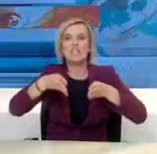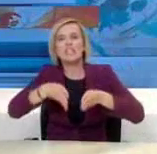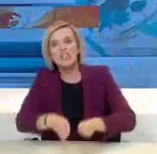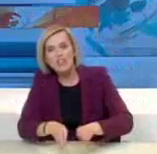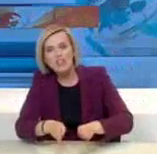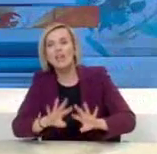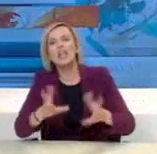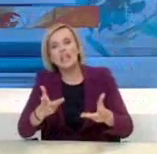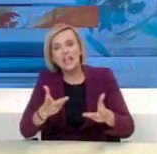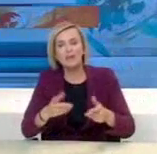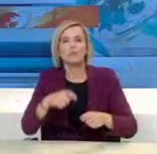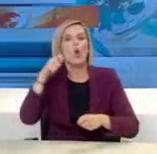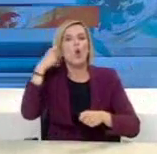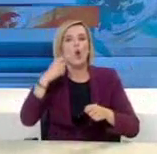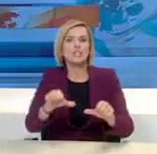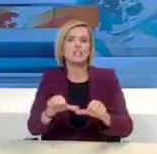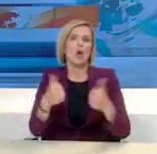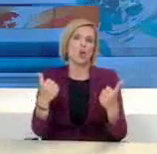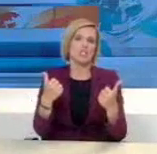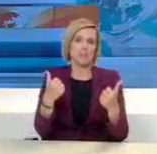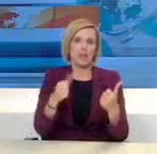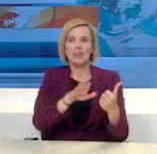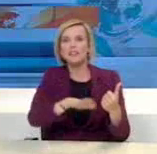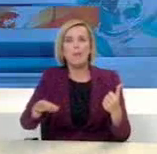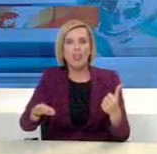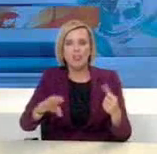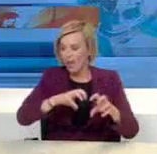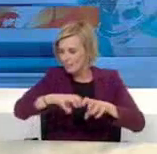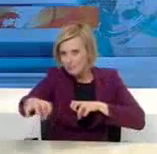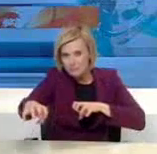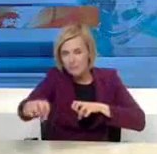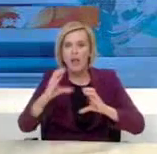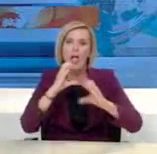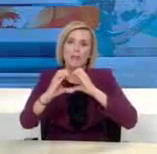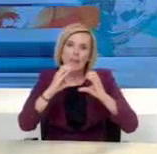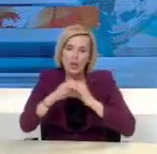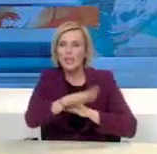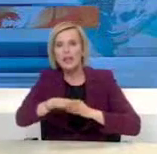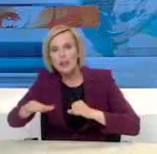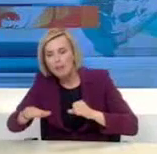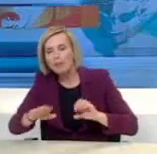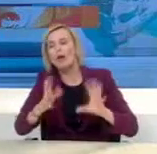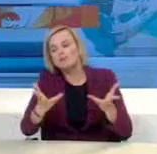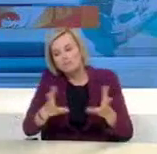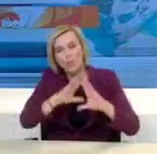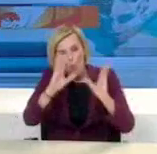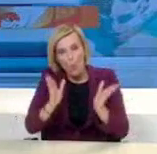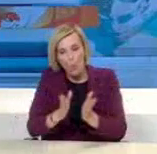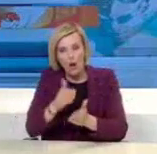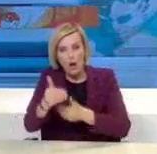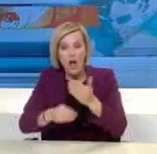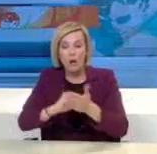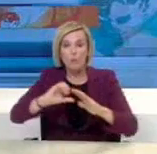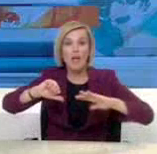διαζευμένων γονέων ή γονέων που τελούν σε διάσταση που είναι αναγκαία για τη διασφάλιση της επικοινωνίας γονέων και τέκνων, σύμφωνα με τις κείμενες διατάξεις. Και